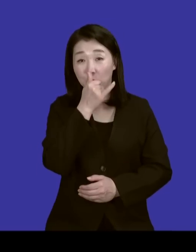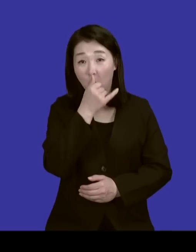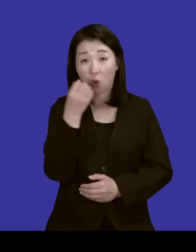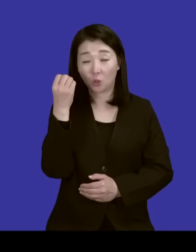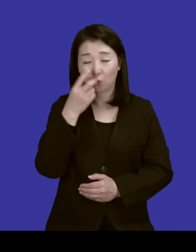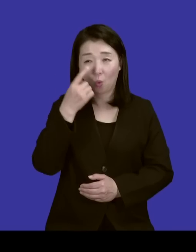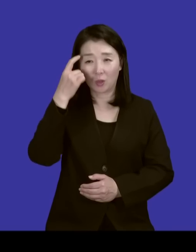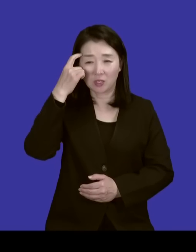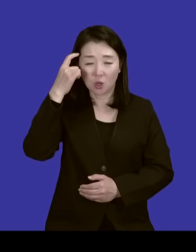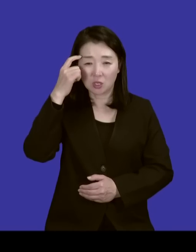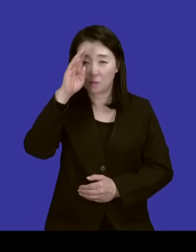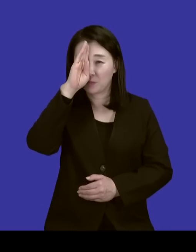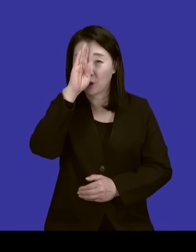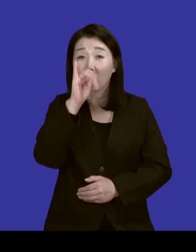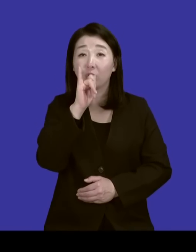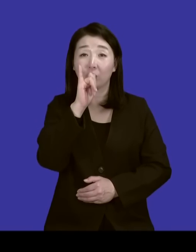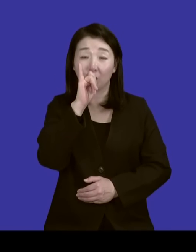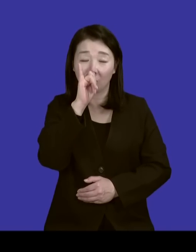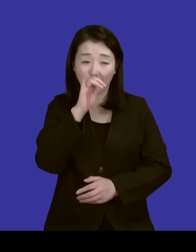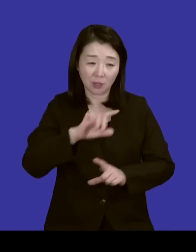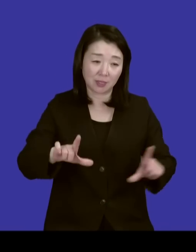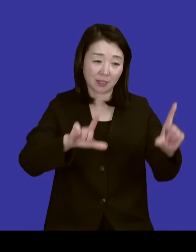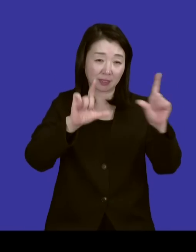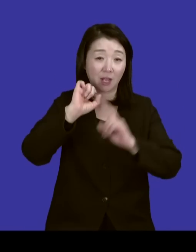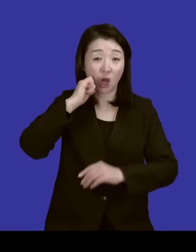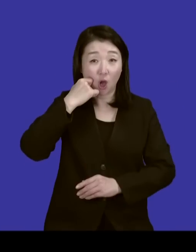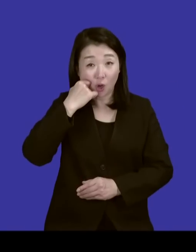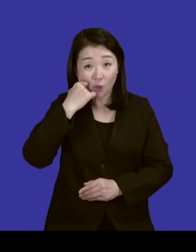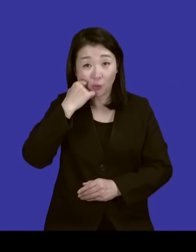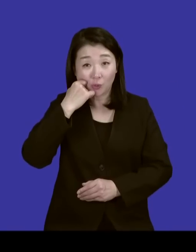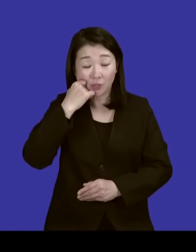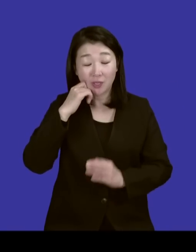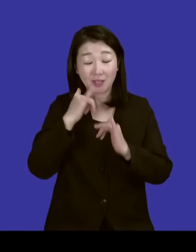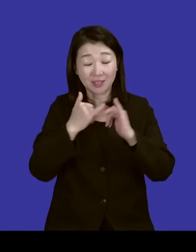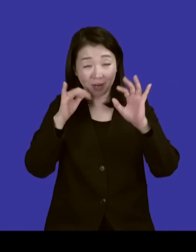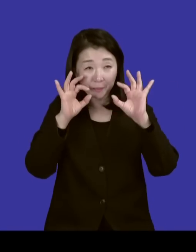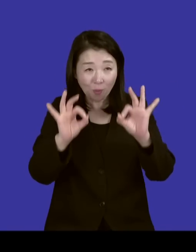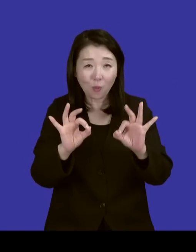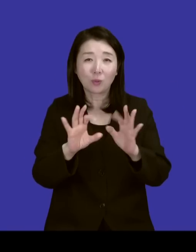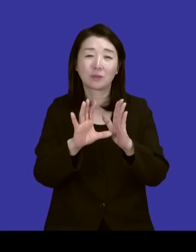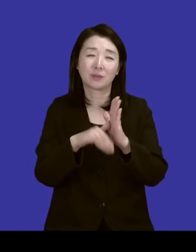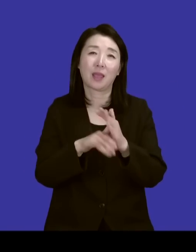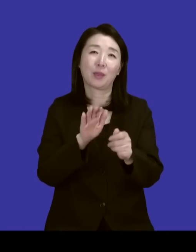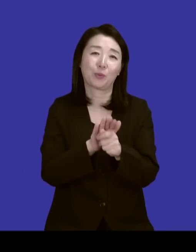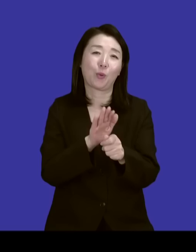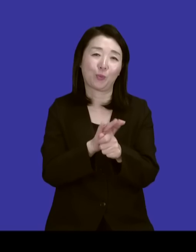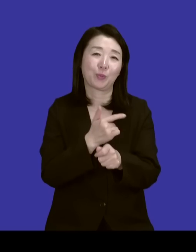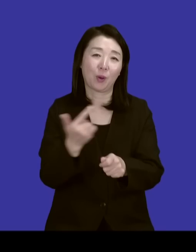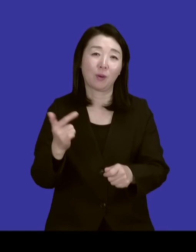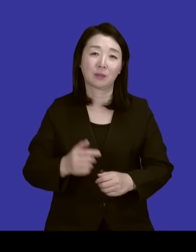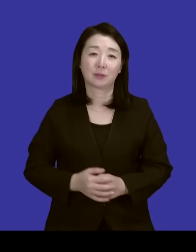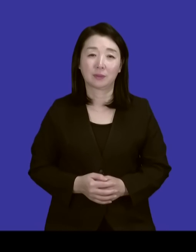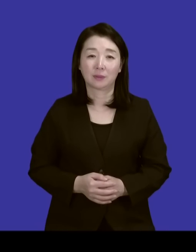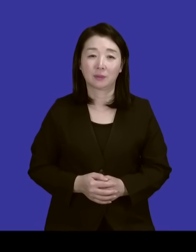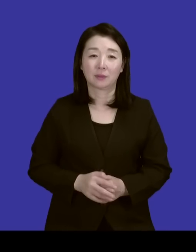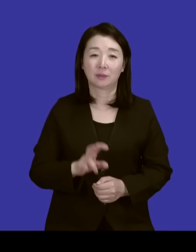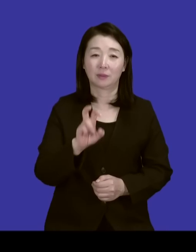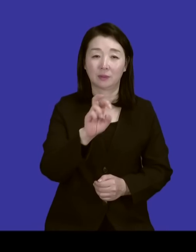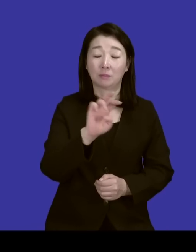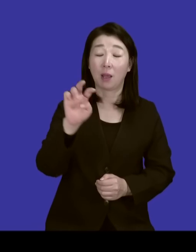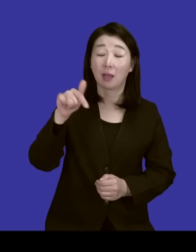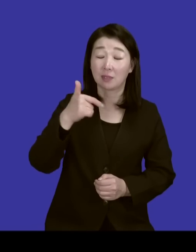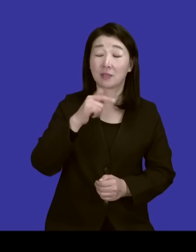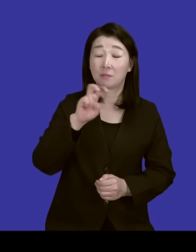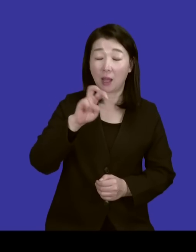정신적 질환으로 일상생활이 어려우신 분들 함께하시면 너무 큰 도움이 될 것 같습니다. 마그마의 보컬로